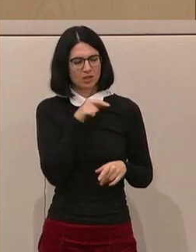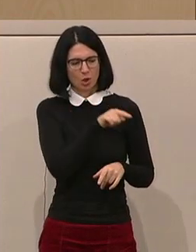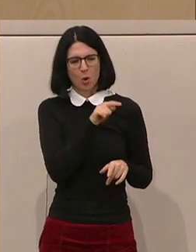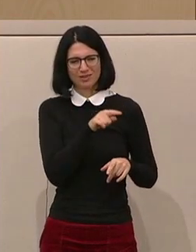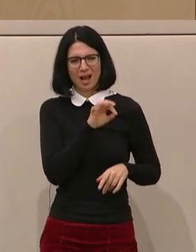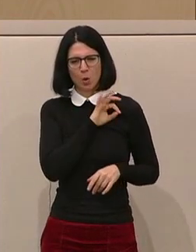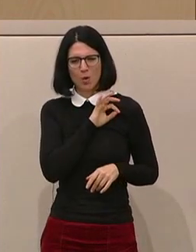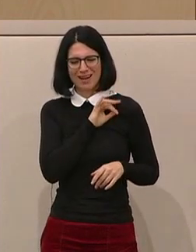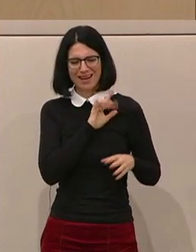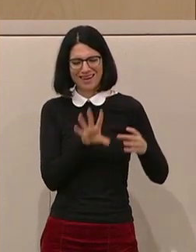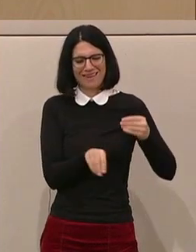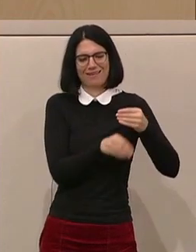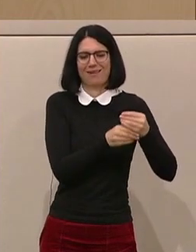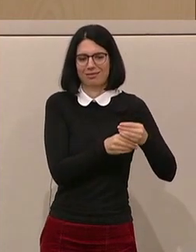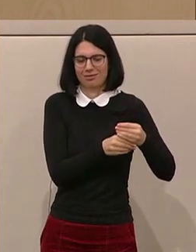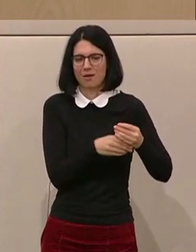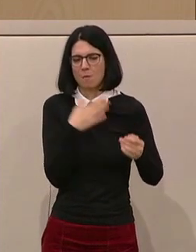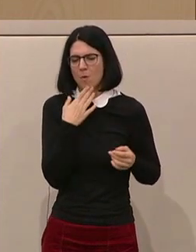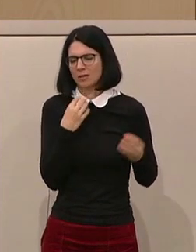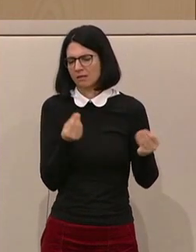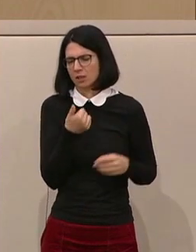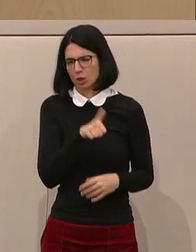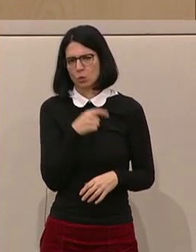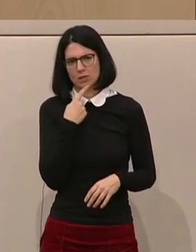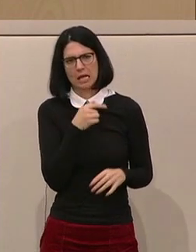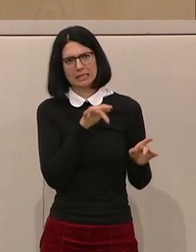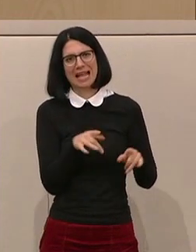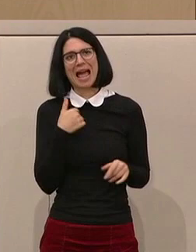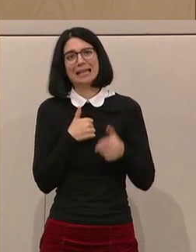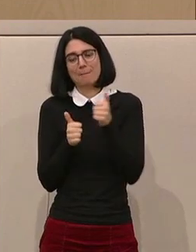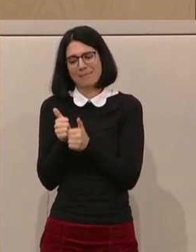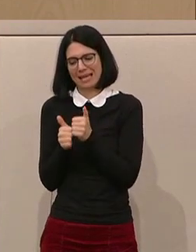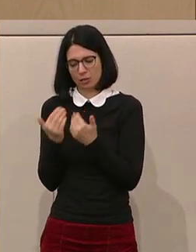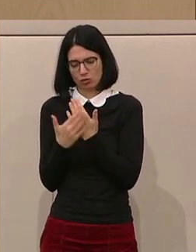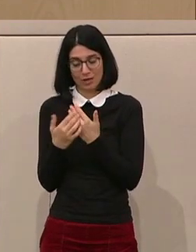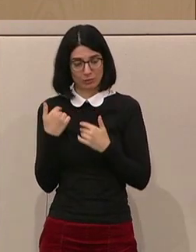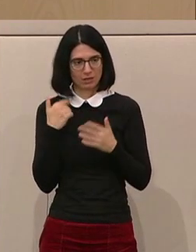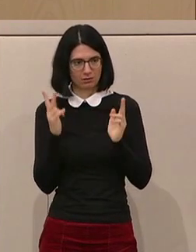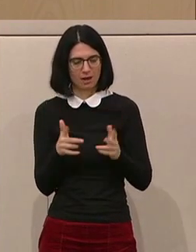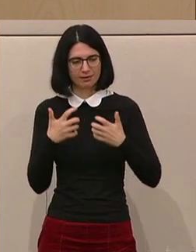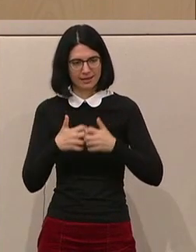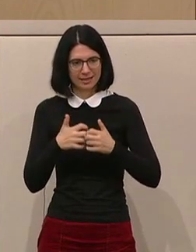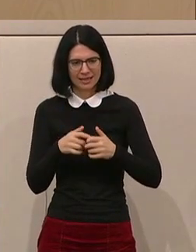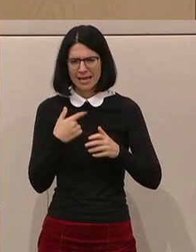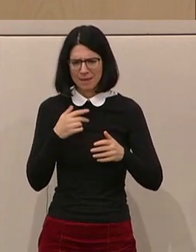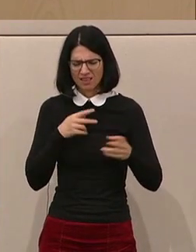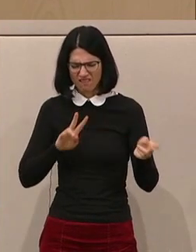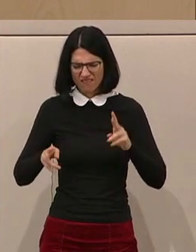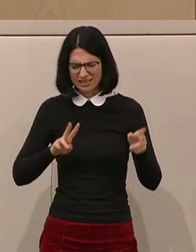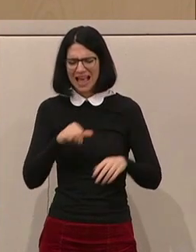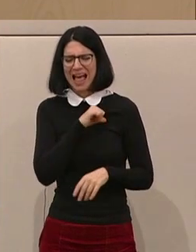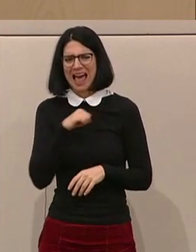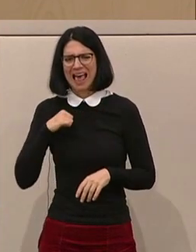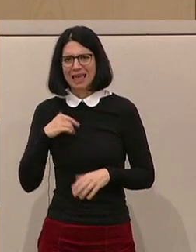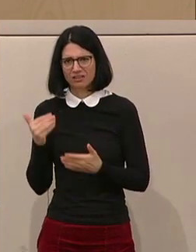Ecker replizieren. Ich habe hier nämlich ein Berechnungsbeispiel mit. Ich glaube, Sie verwechseln immer Alleinverdiener und